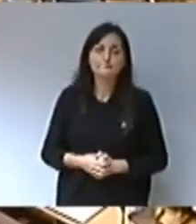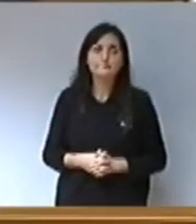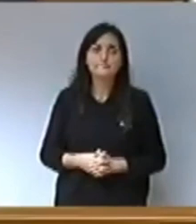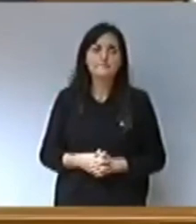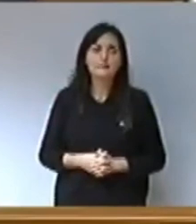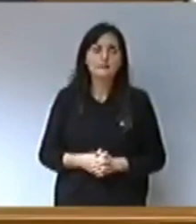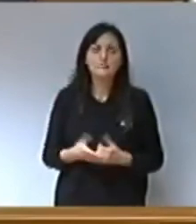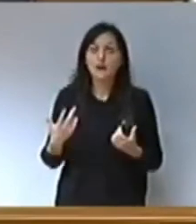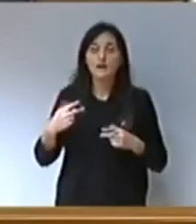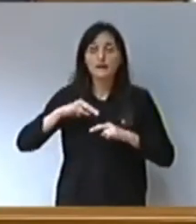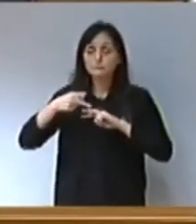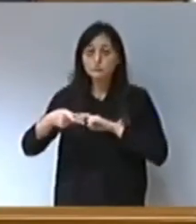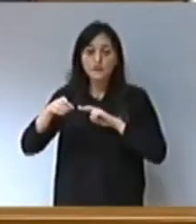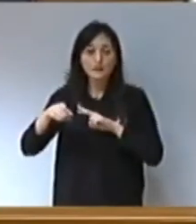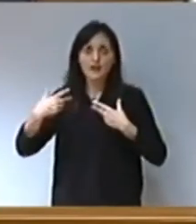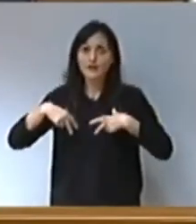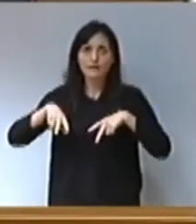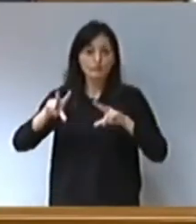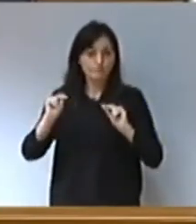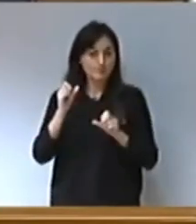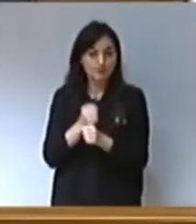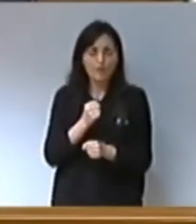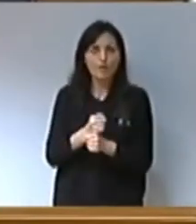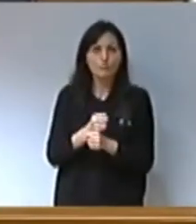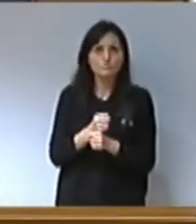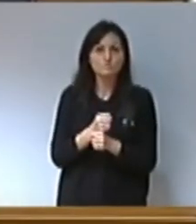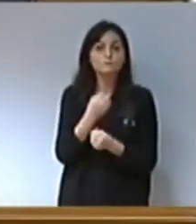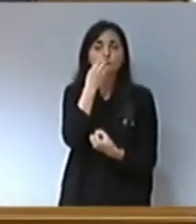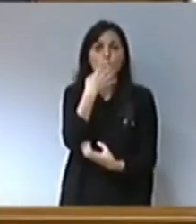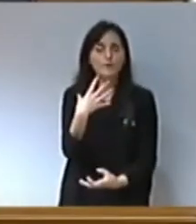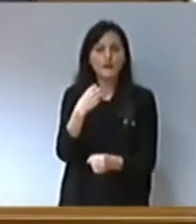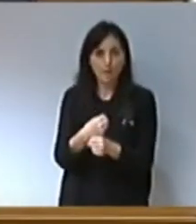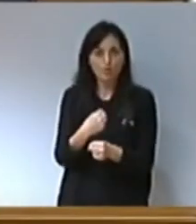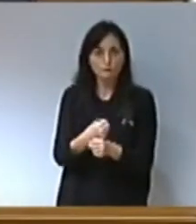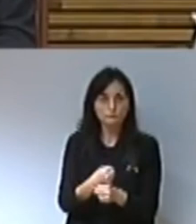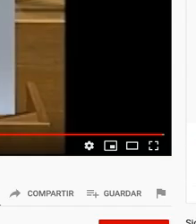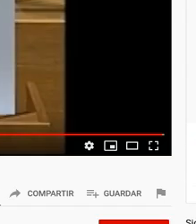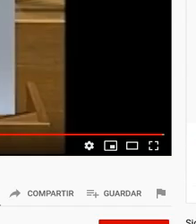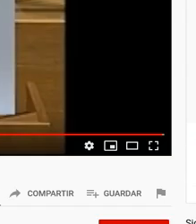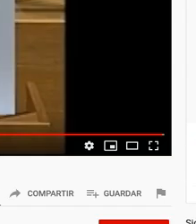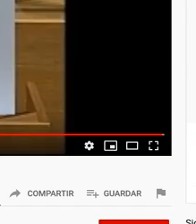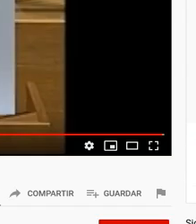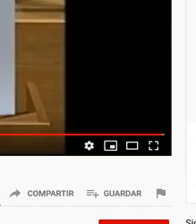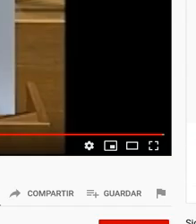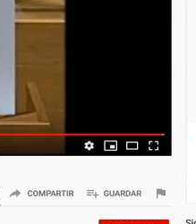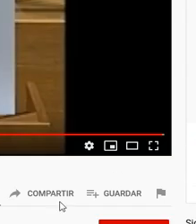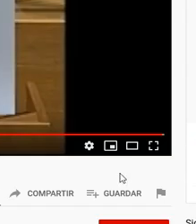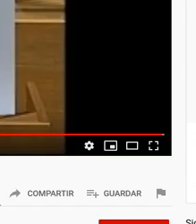Senyories, i amb aquesta resposta acabem els nostres treballs. Senyories, hem fet vostès un bon treball. Esclosa la sessió.